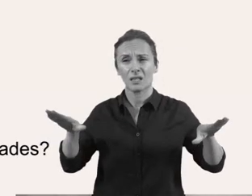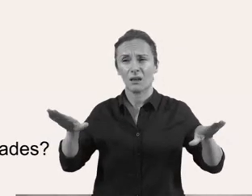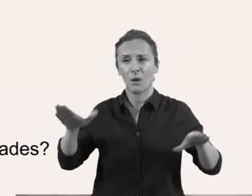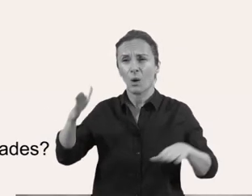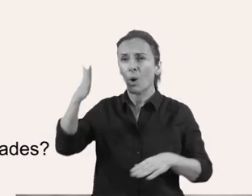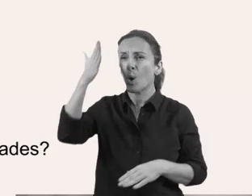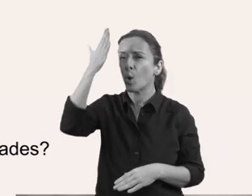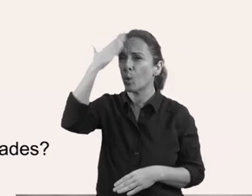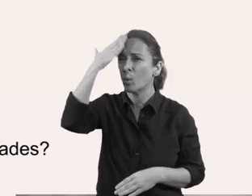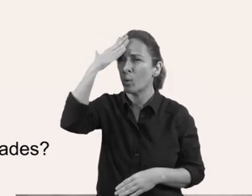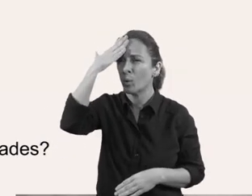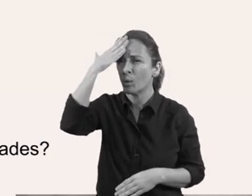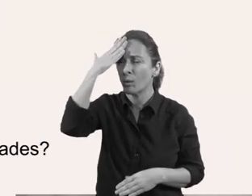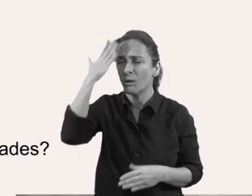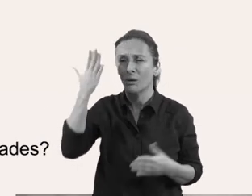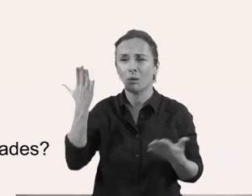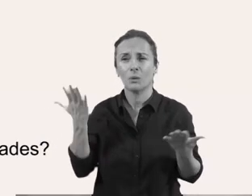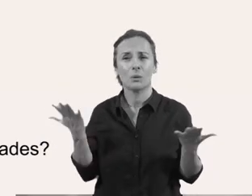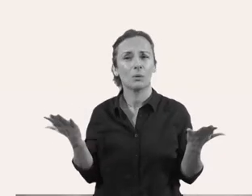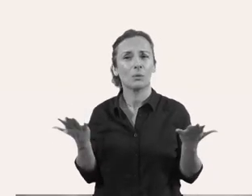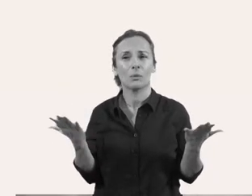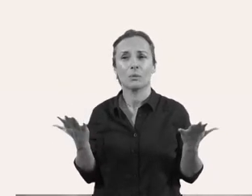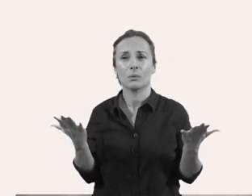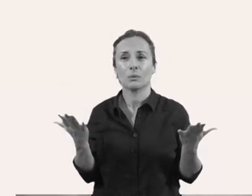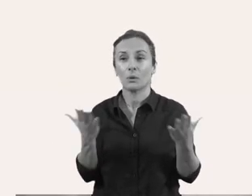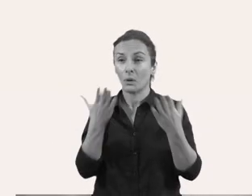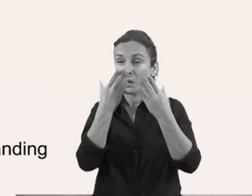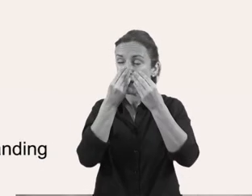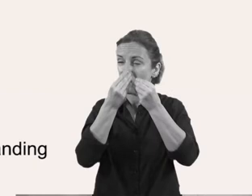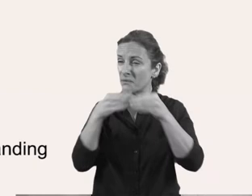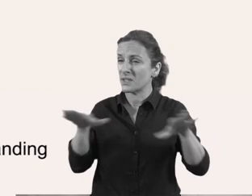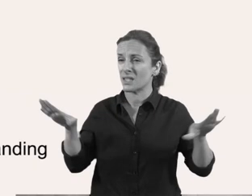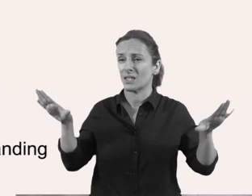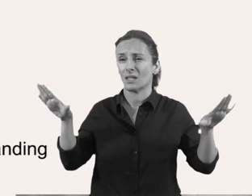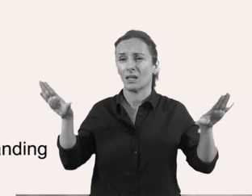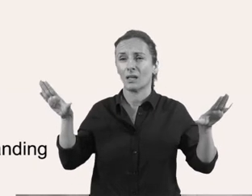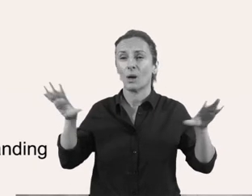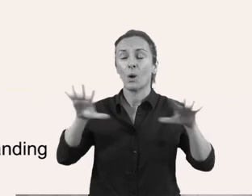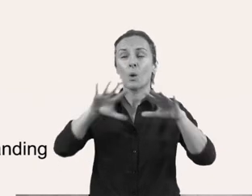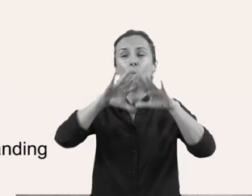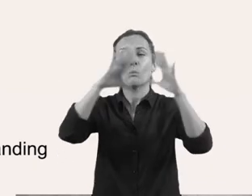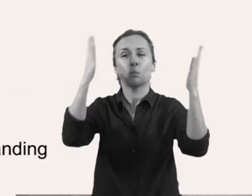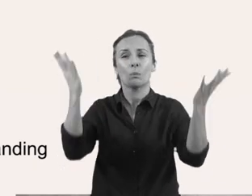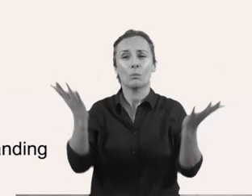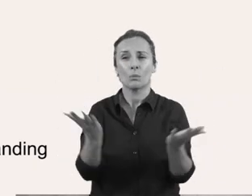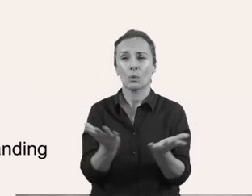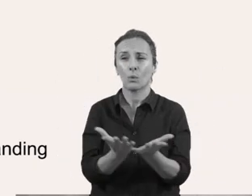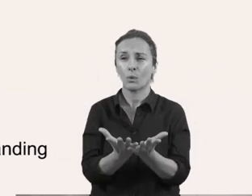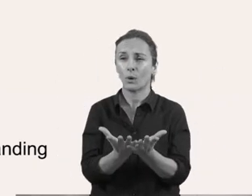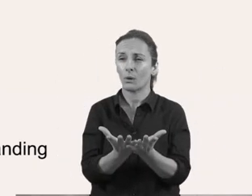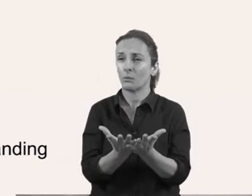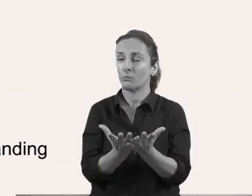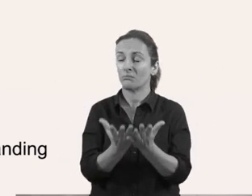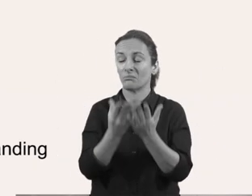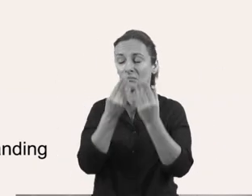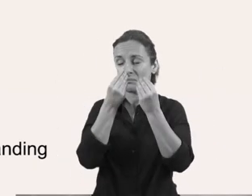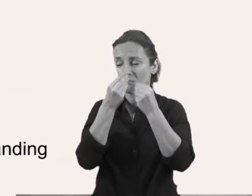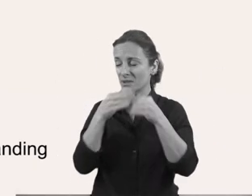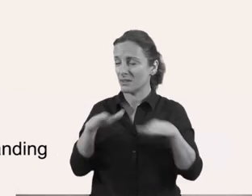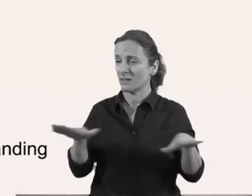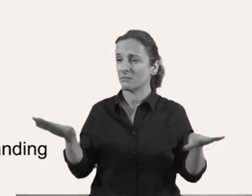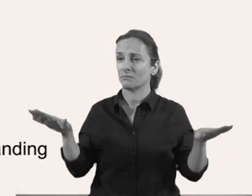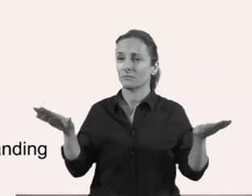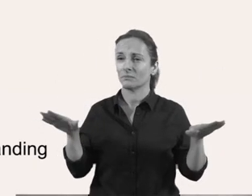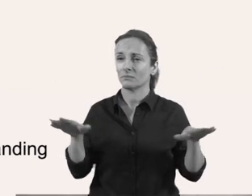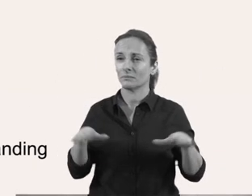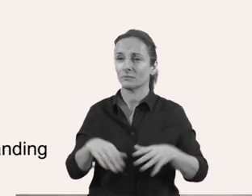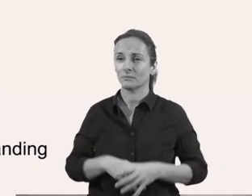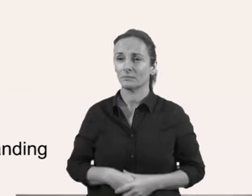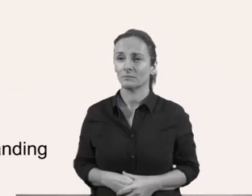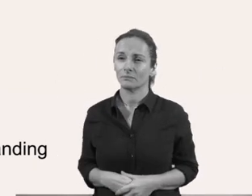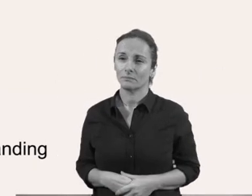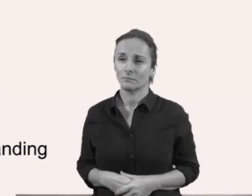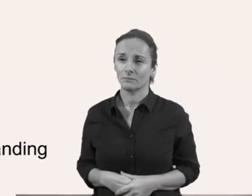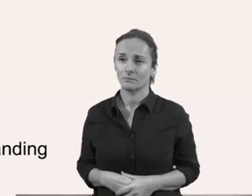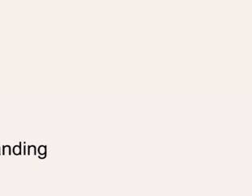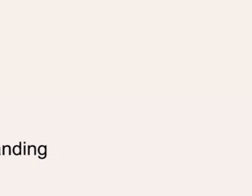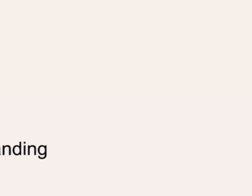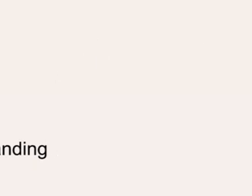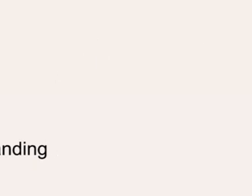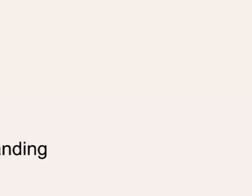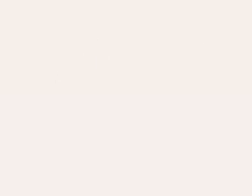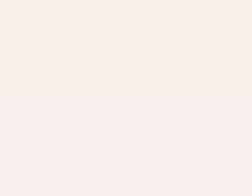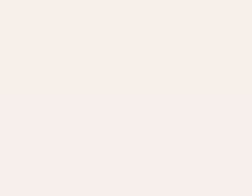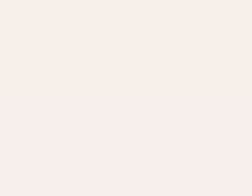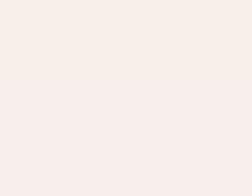Què en saps dels oficis de la mà? Quan es perd un ofici, s'esmicola una manera d'entendre el món i de